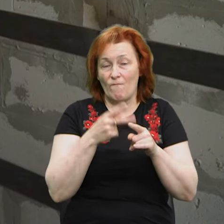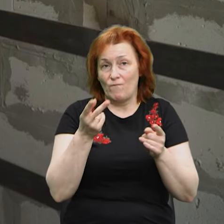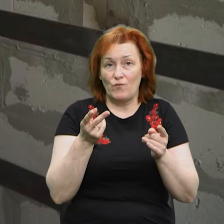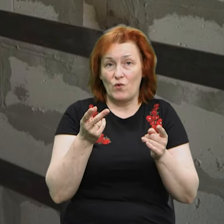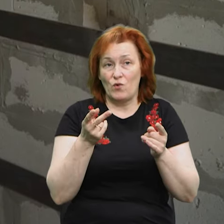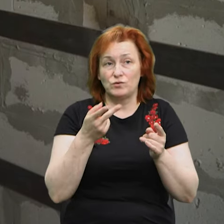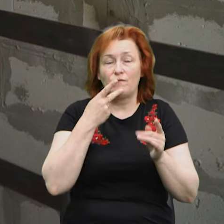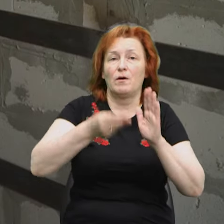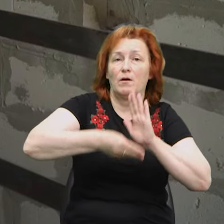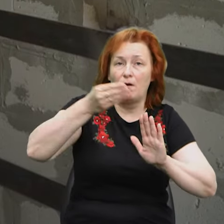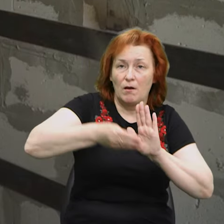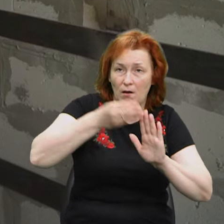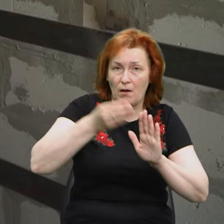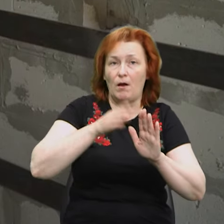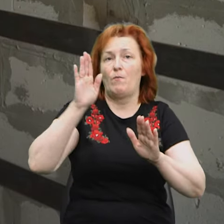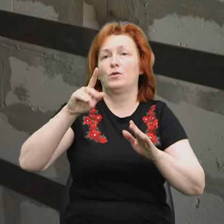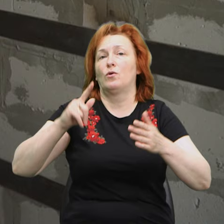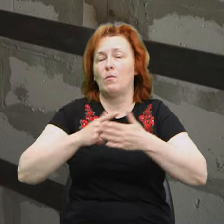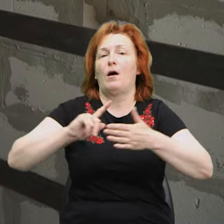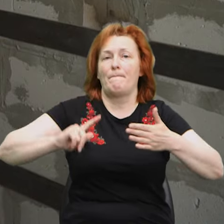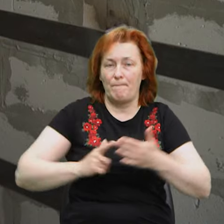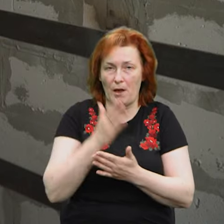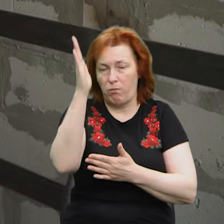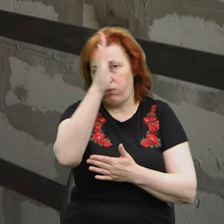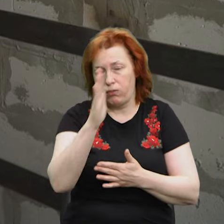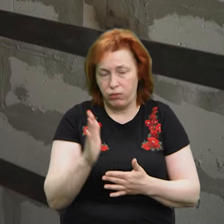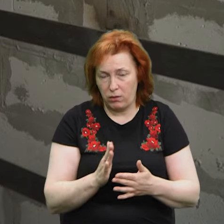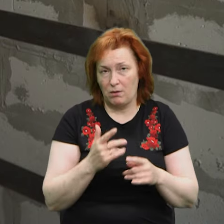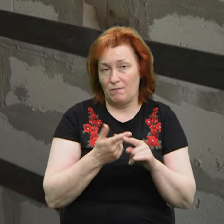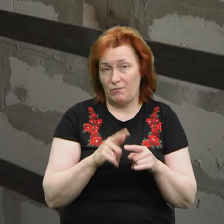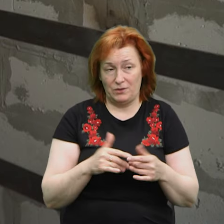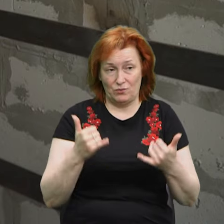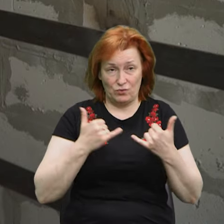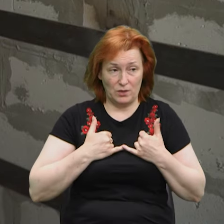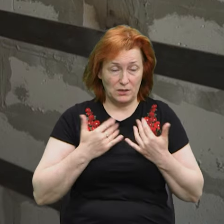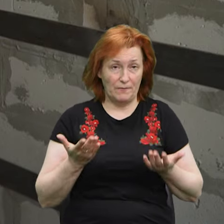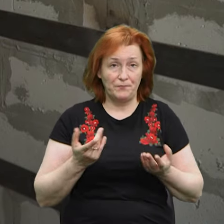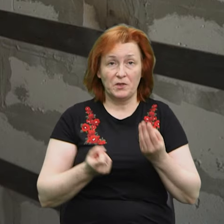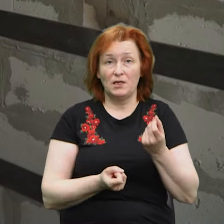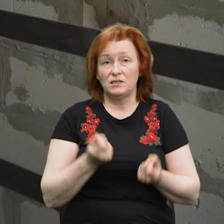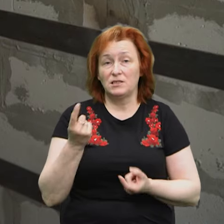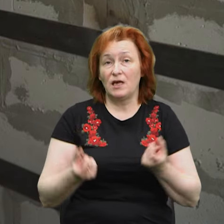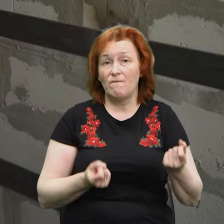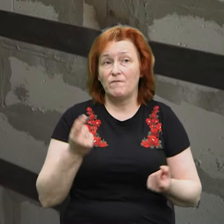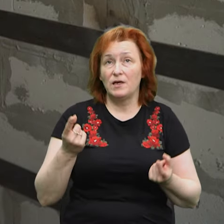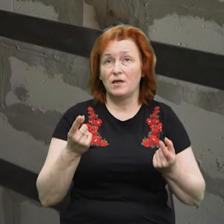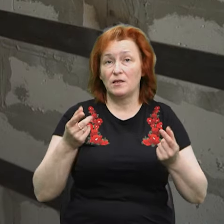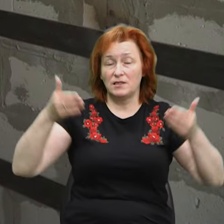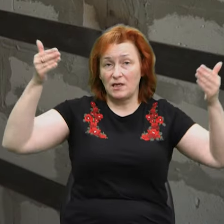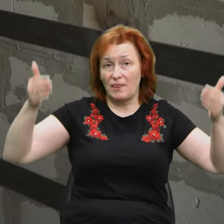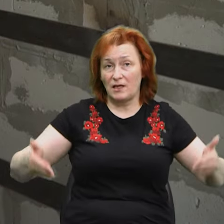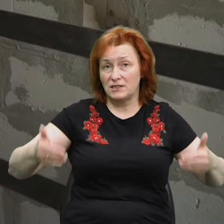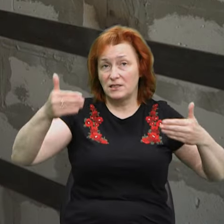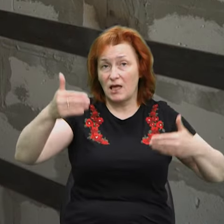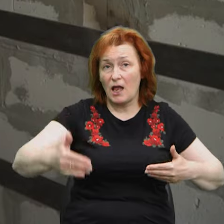скривають і замазують, щоб ніхто не побачив їх. І у нас з'явилися на стелі